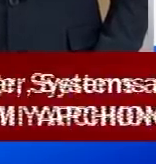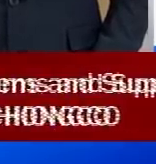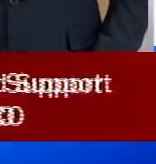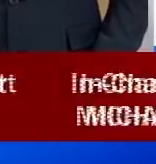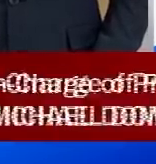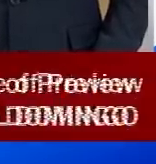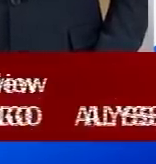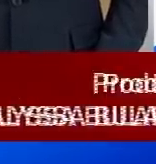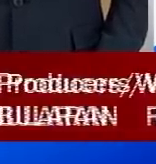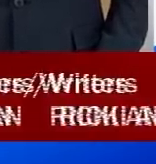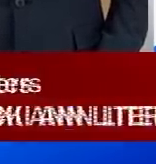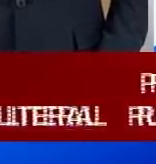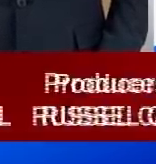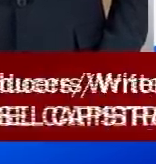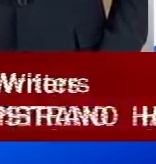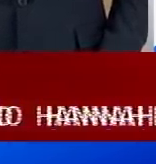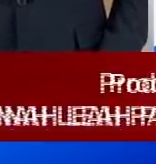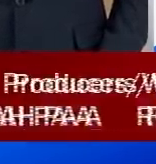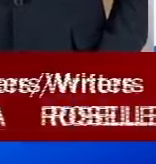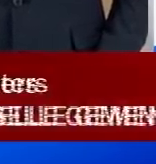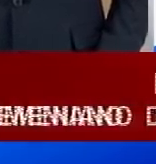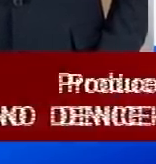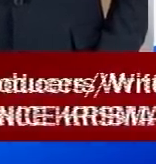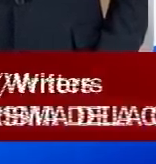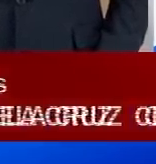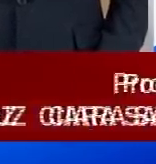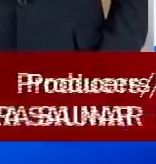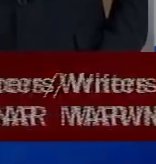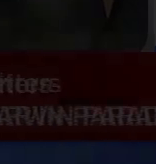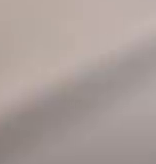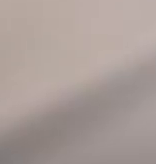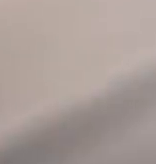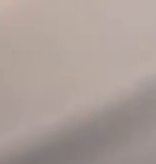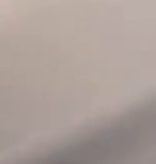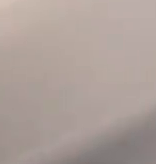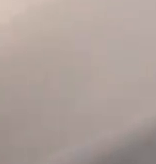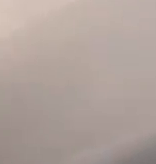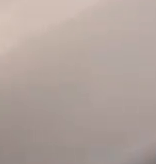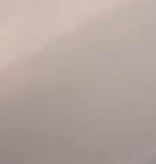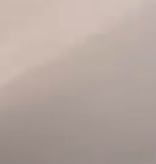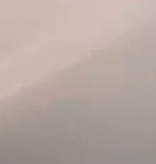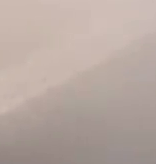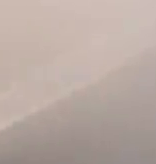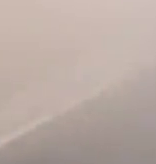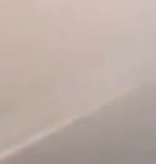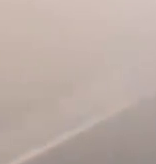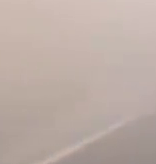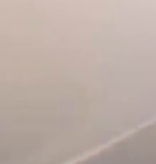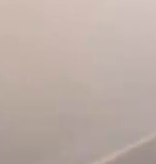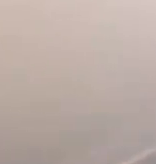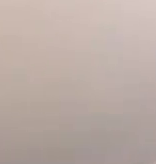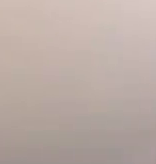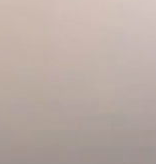servisyong tutulap. At dahil hindi natutulog ang balita, nakatuto kami 24 oras. Hindi natutulog ang mga balita. Kaya